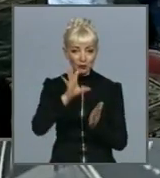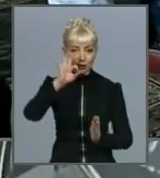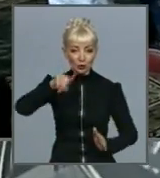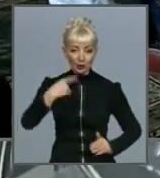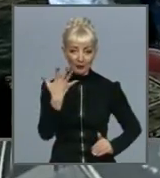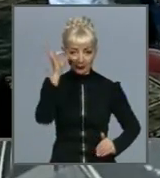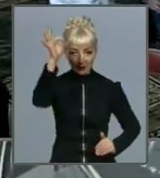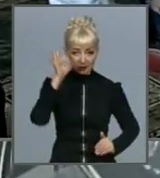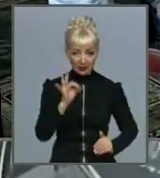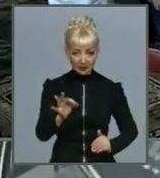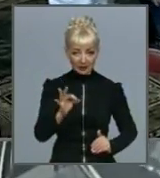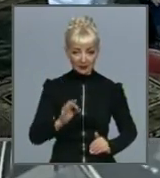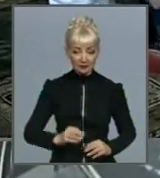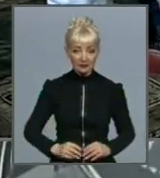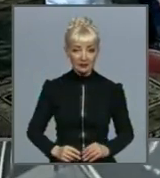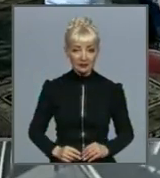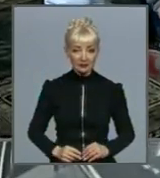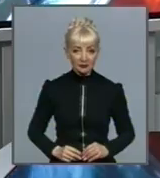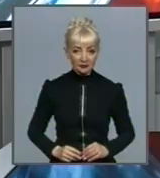Євген Кличко, Харківське ізвісті.